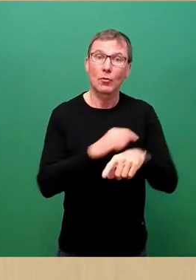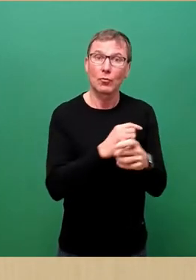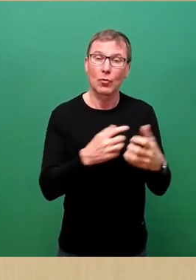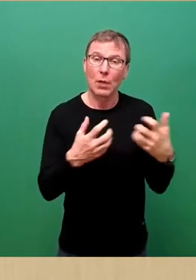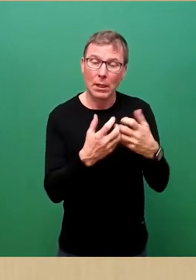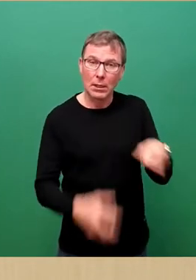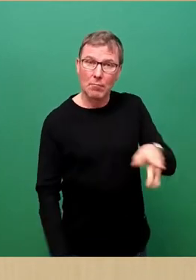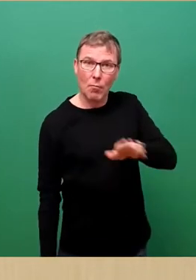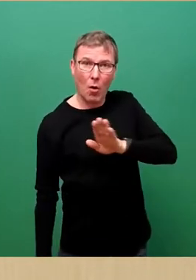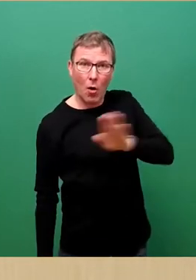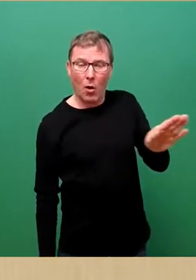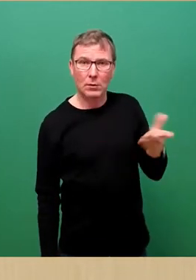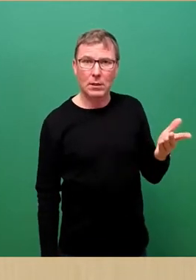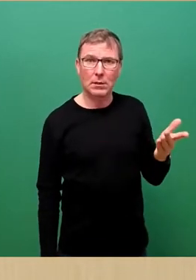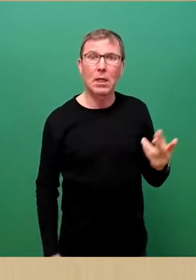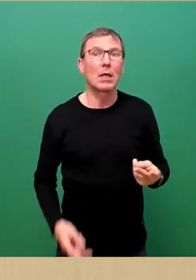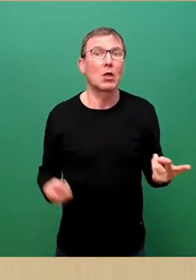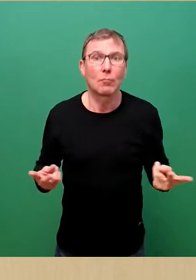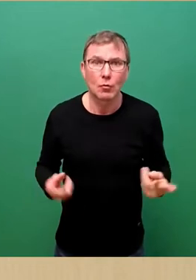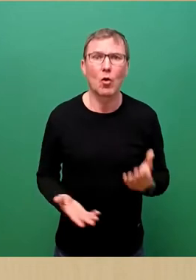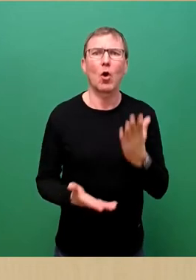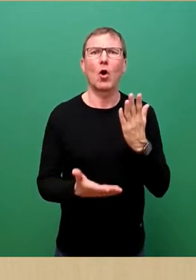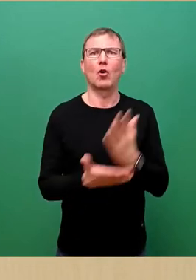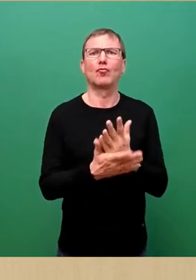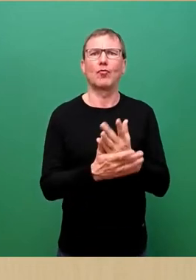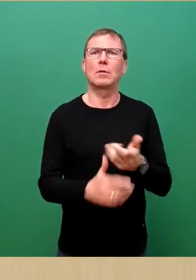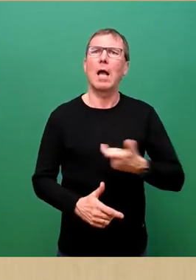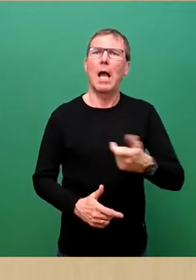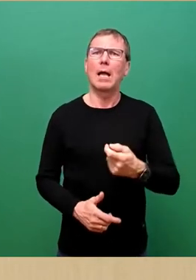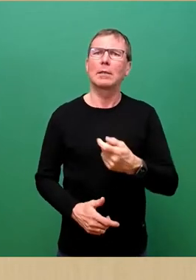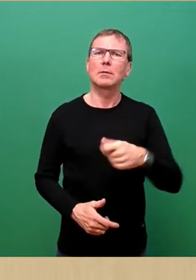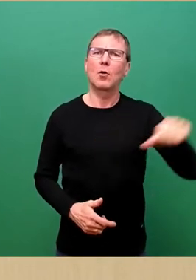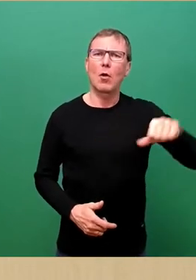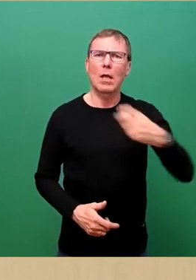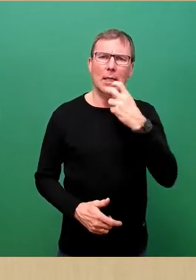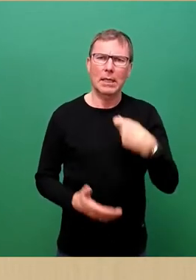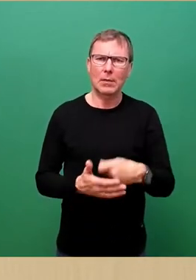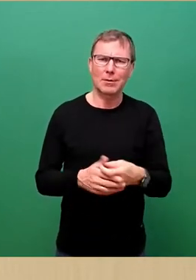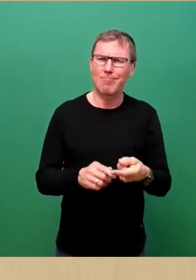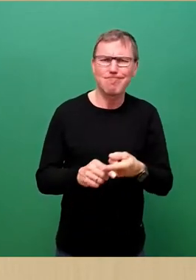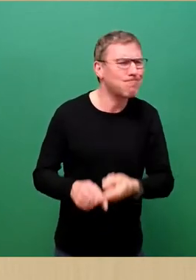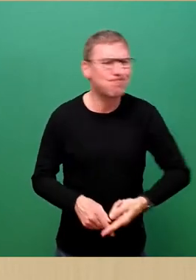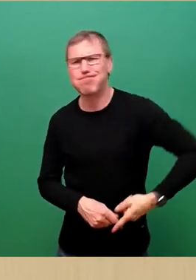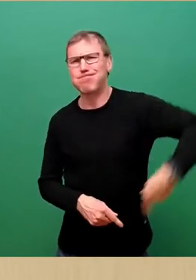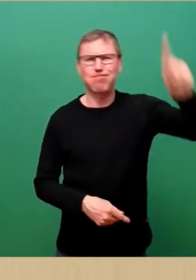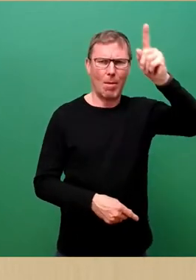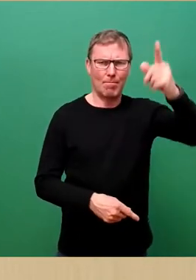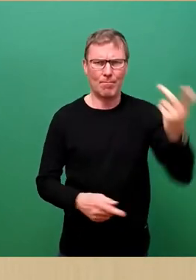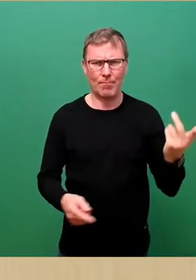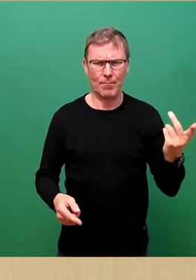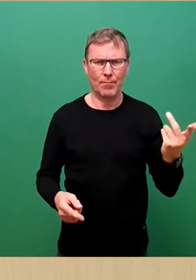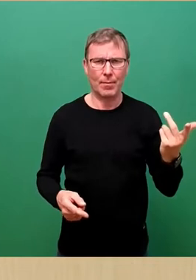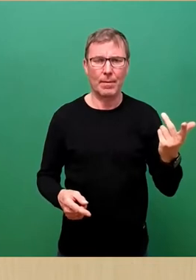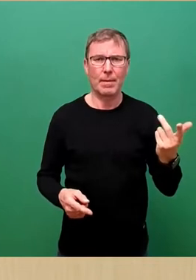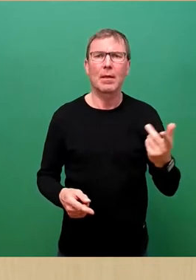Europas die ohnehin schon ansteigenden Heiz und Energiekosten förmlich durch die Decke schießen. Von den mittel-